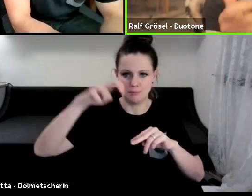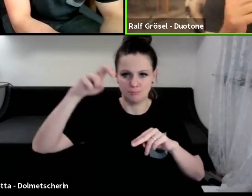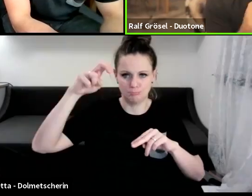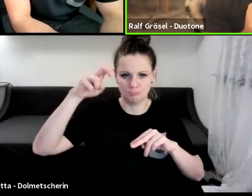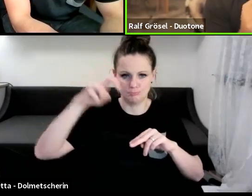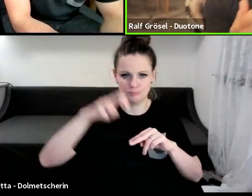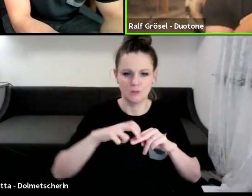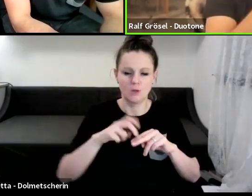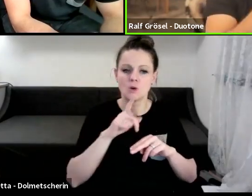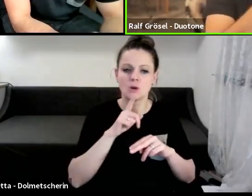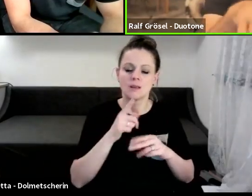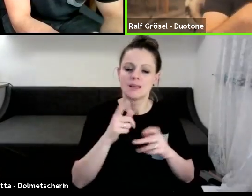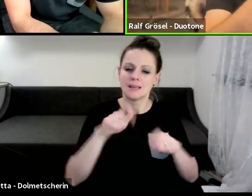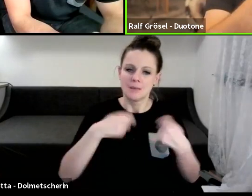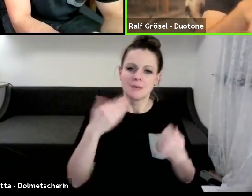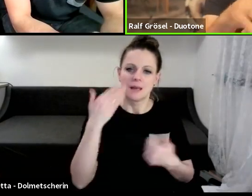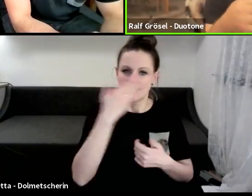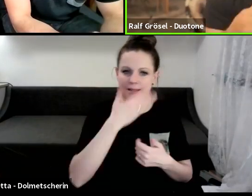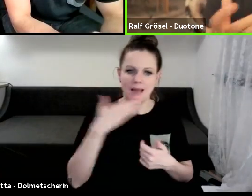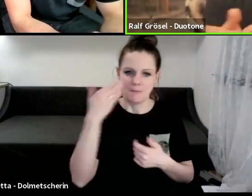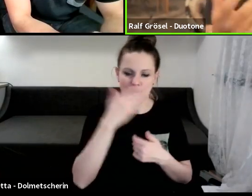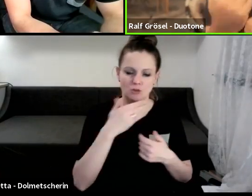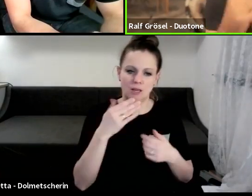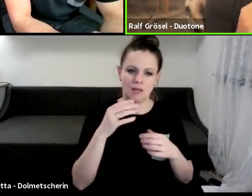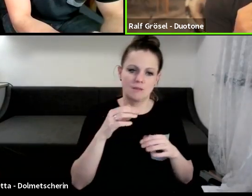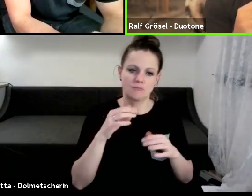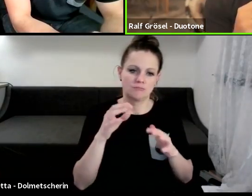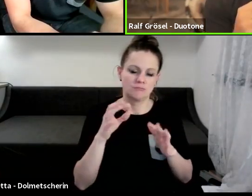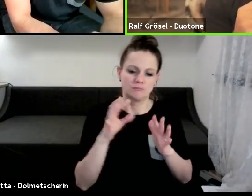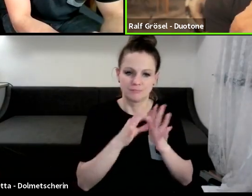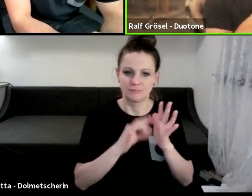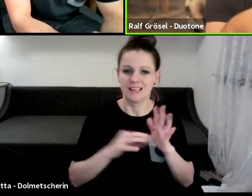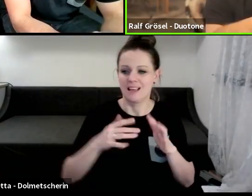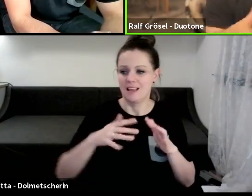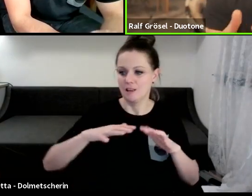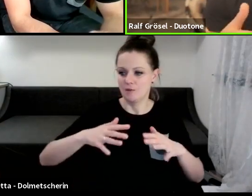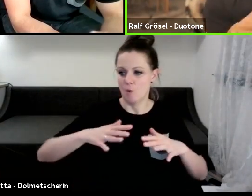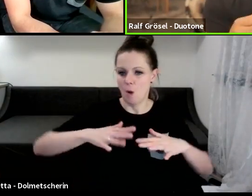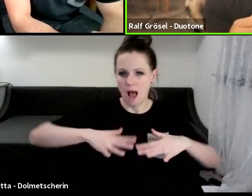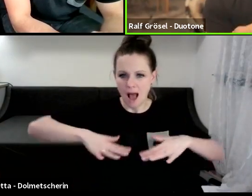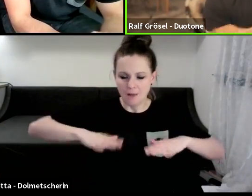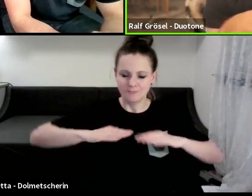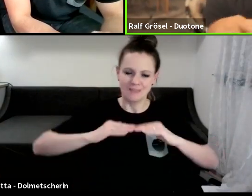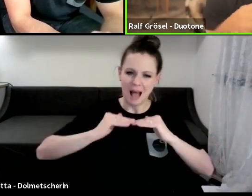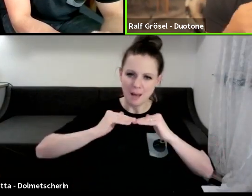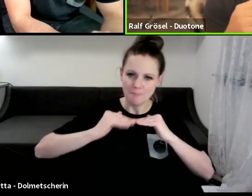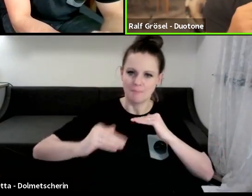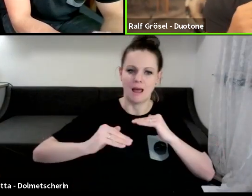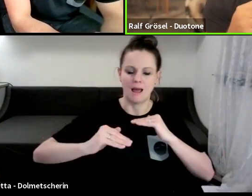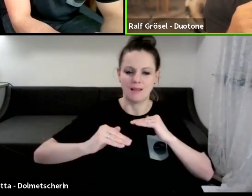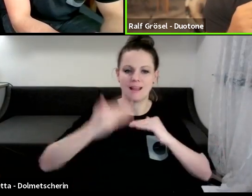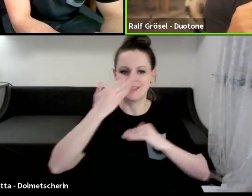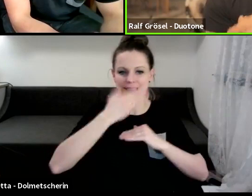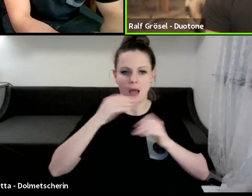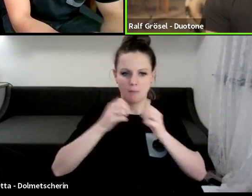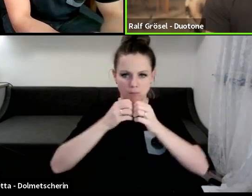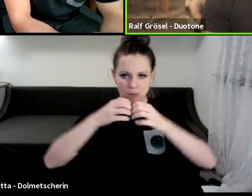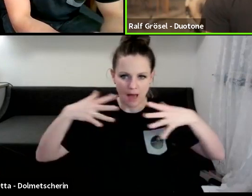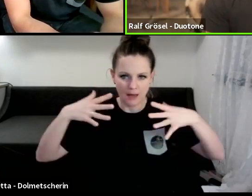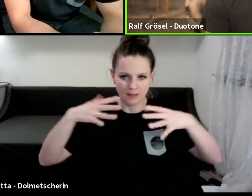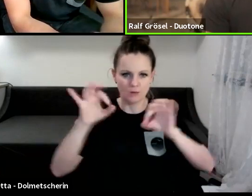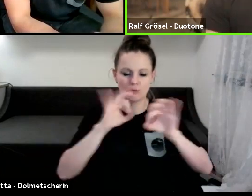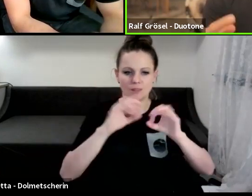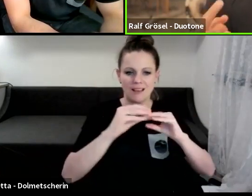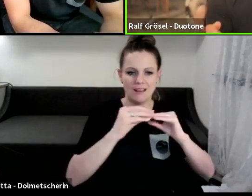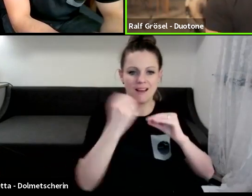es gibt eine thermische Komponente. Irgendwo am Land hat sich eine Thermikglase gebildet oder auf dem Wasser gibt es das auch, wenn dort große Temperaturunterschiede